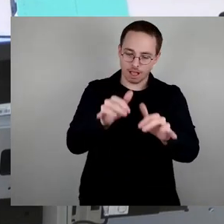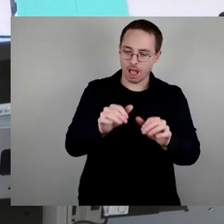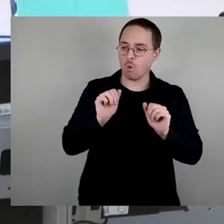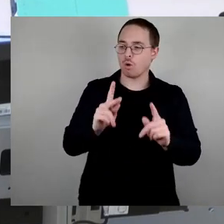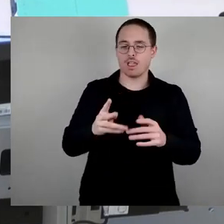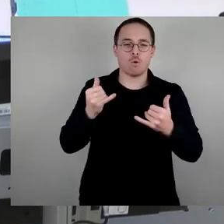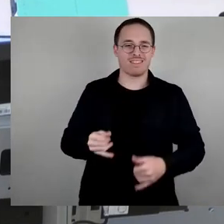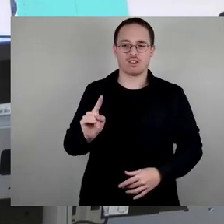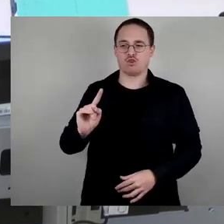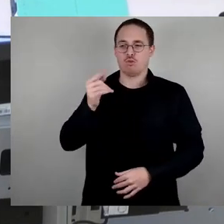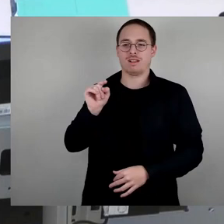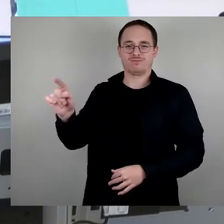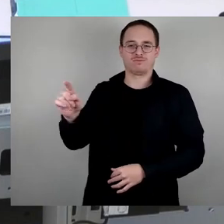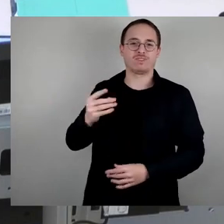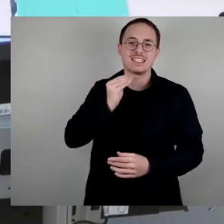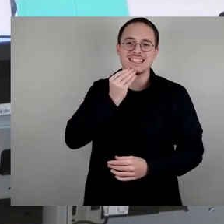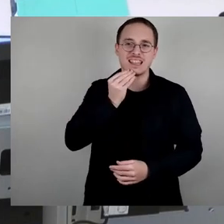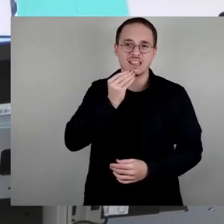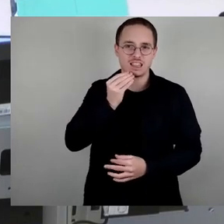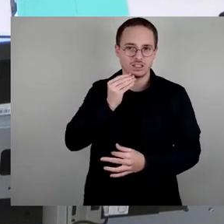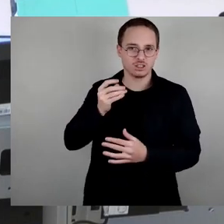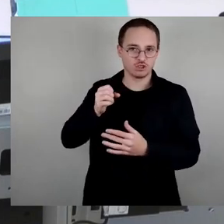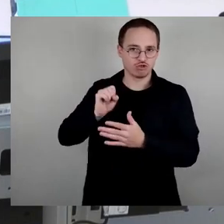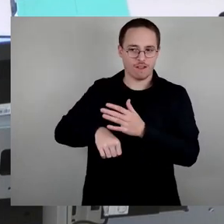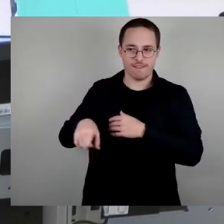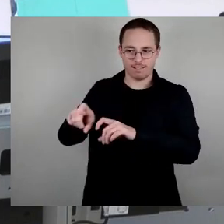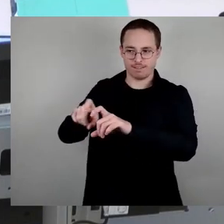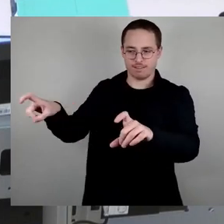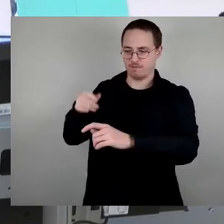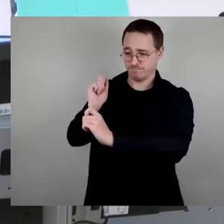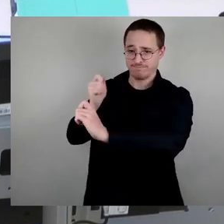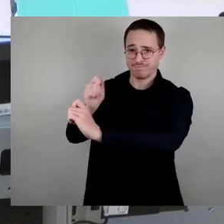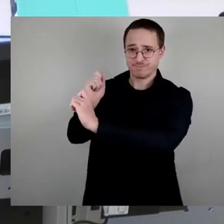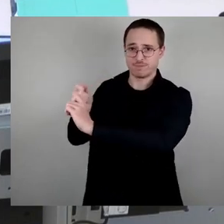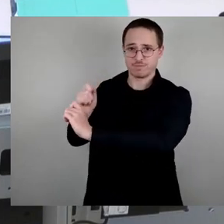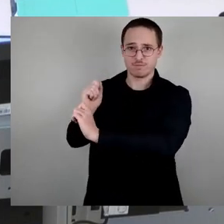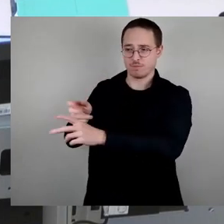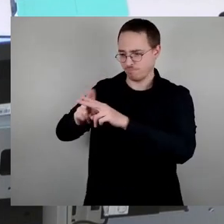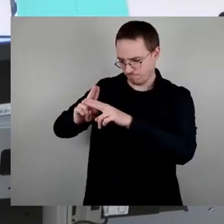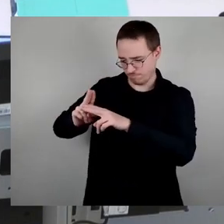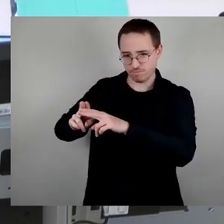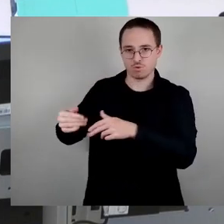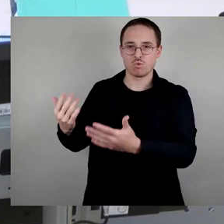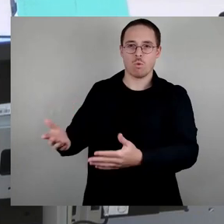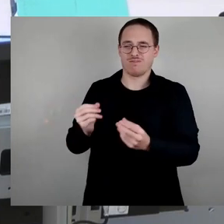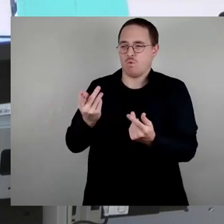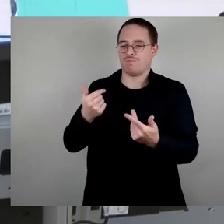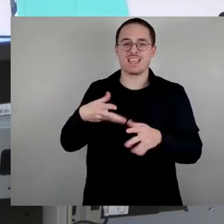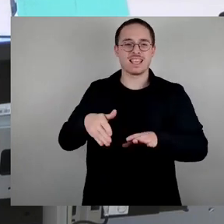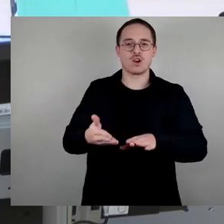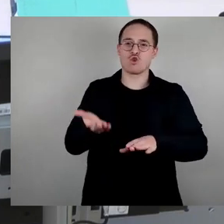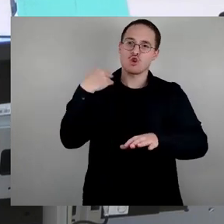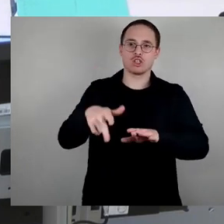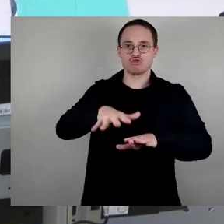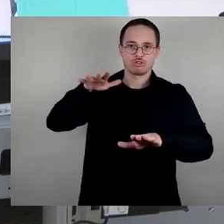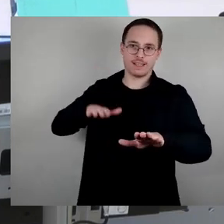zu lassen, also das finde ich für eine, oder da was anbringen zu lassen, das ist sozusagen einfach ein Rückschritt. Ich denke, dass wir uns einem